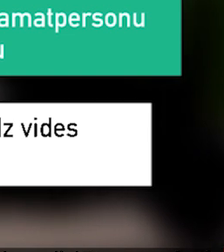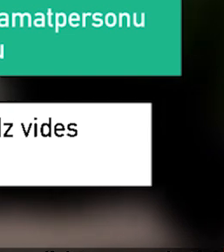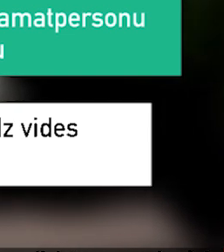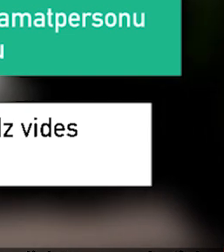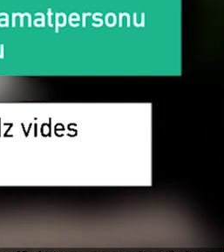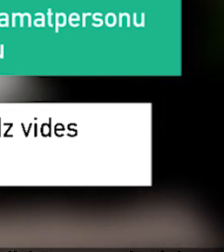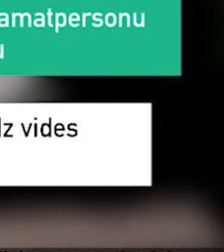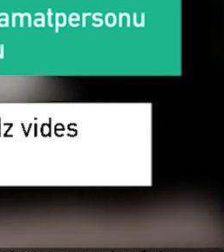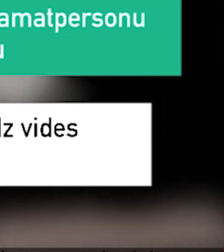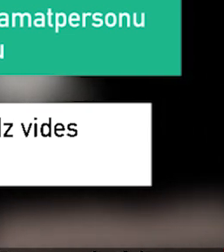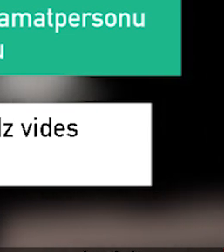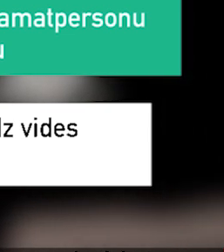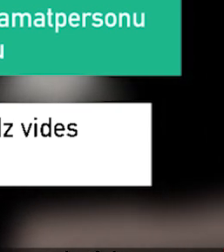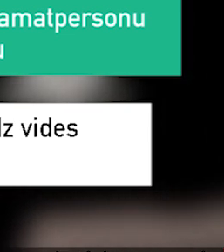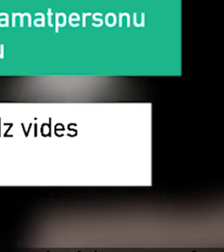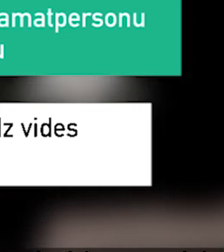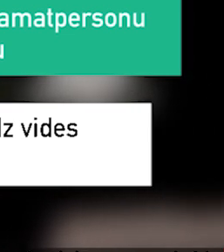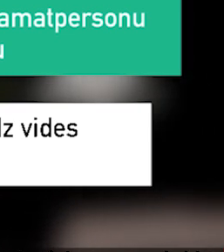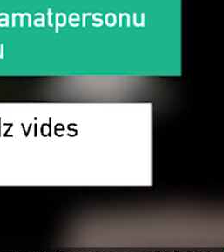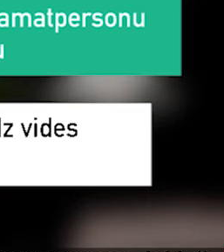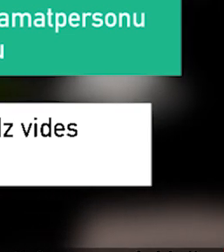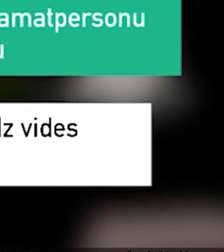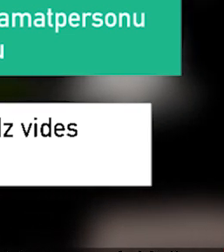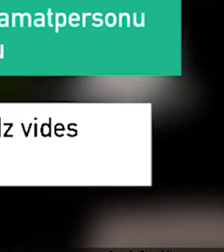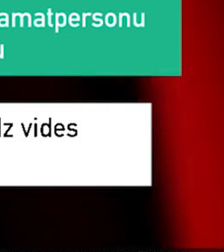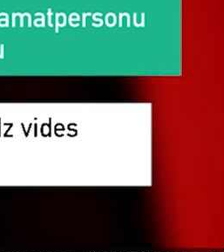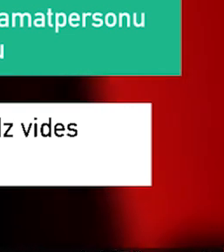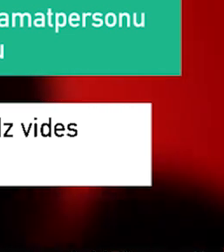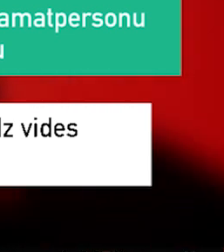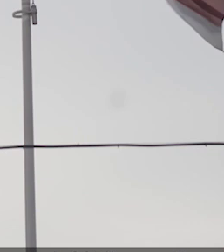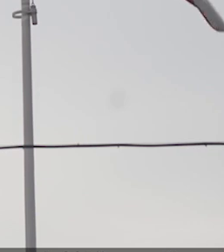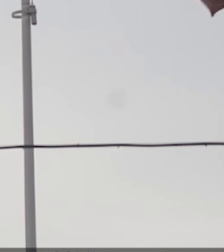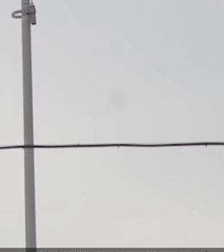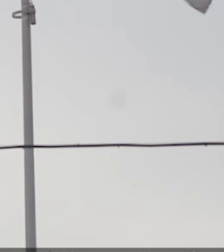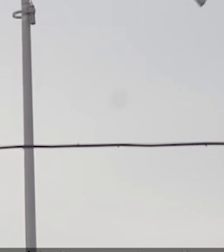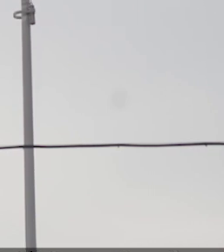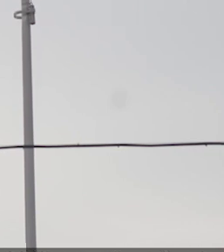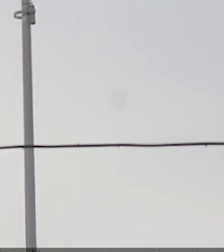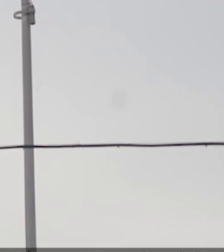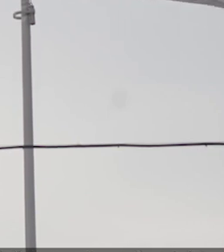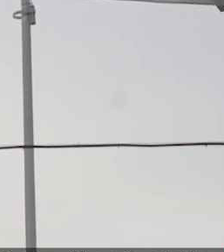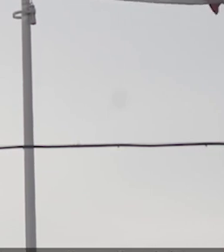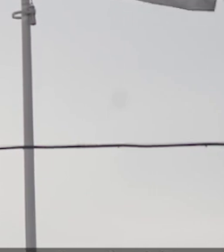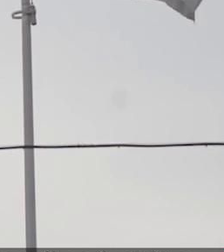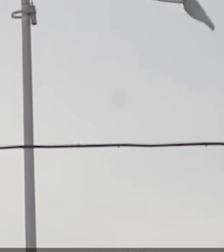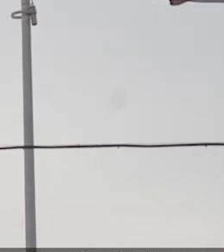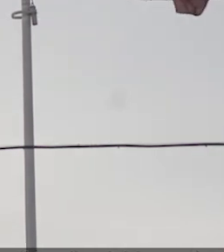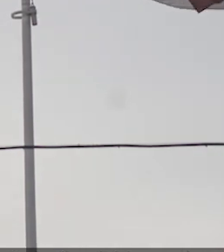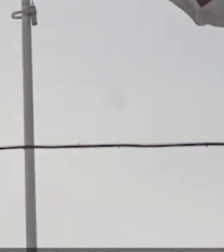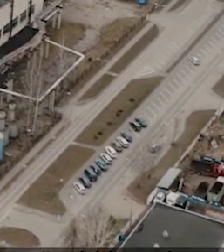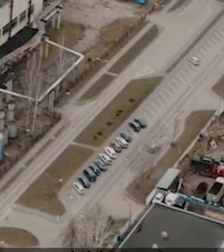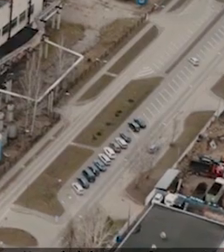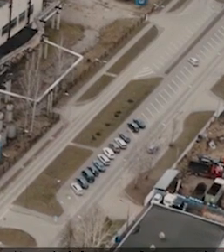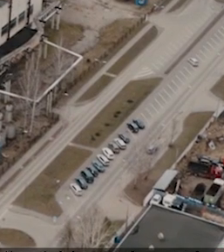kura projektu sājumai iesiniedz vīdes aizsardzības un reģionālās attīstības ministrs. Nākamais jautājums kar mediju